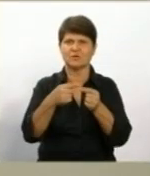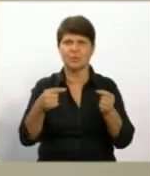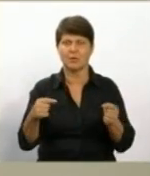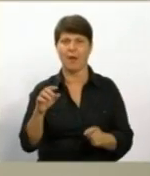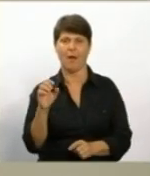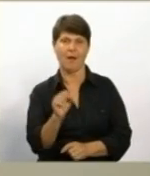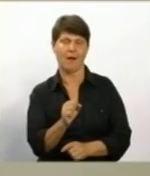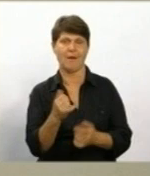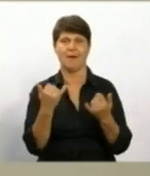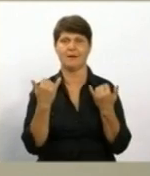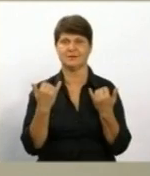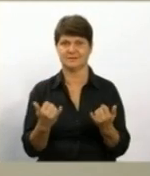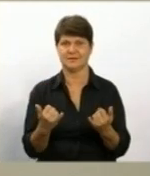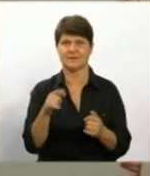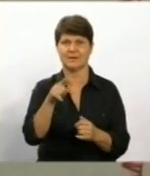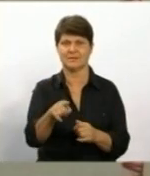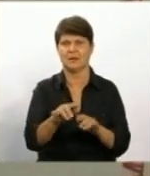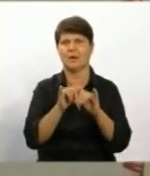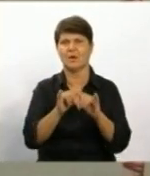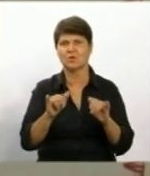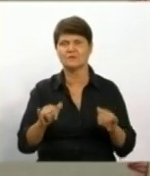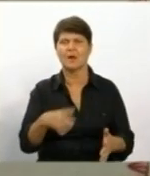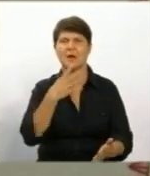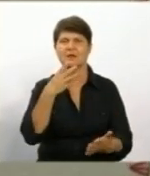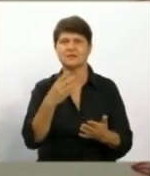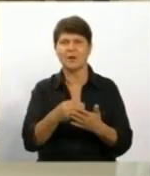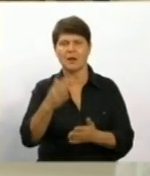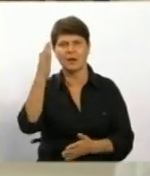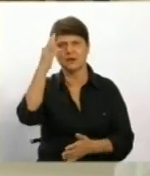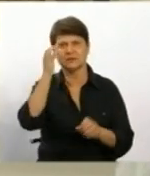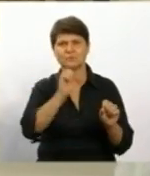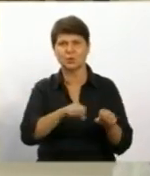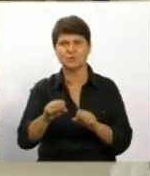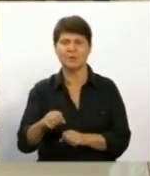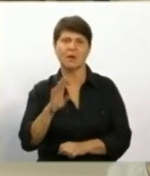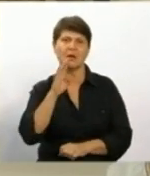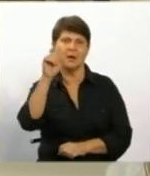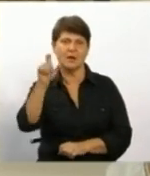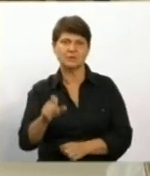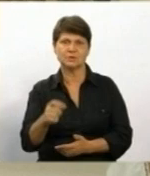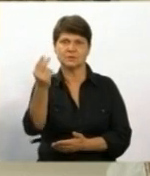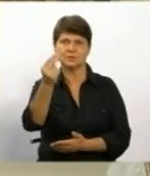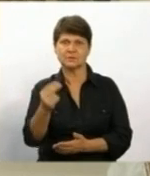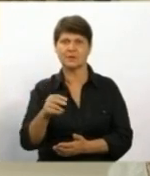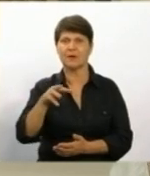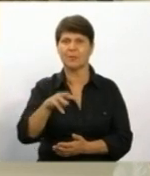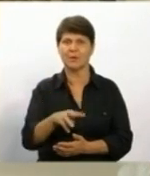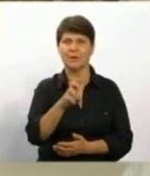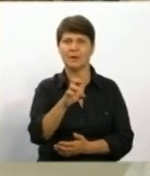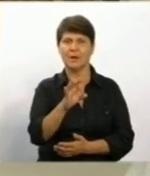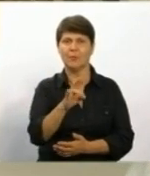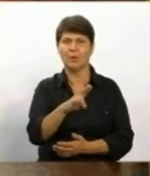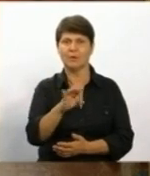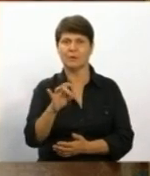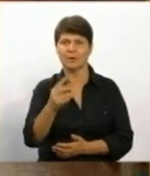А зараз ти розвиваєш свої способності. Цю жінку на полотні зобразив Микола Бондар. Її він